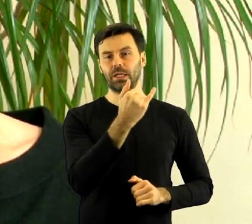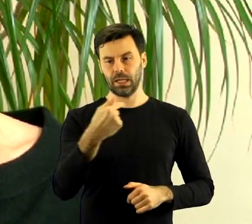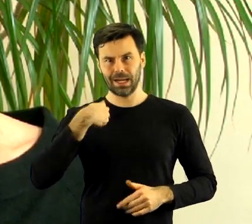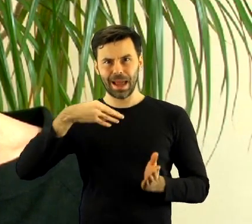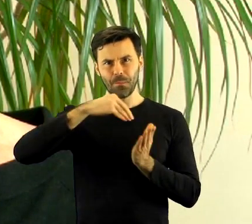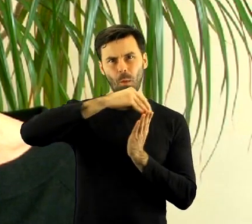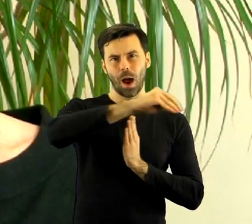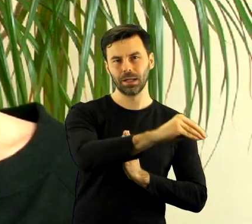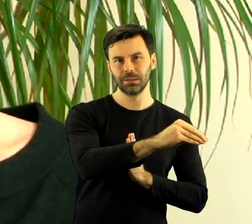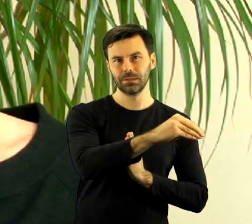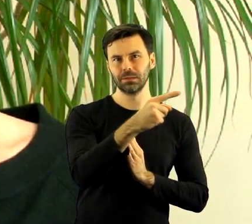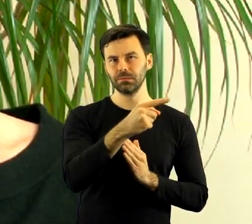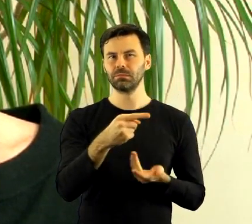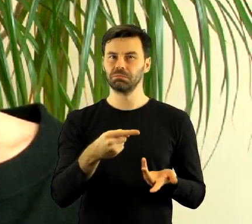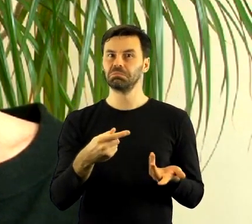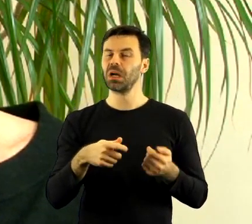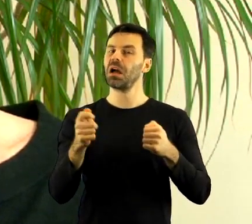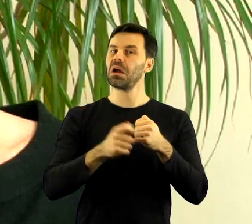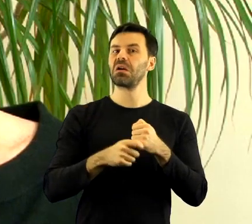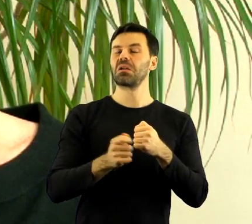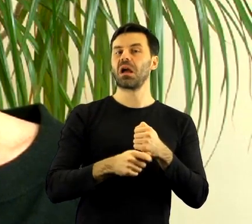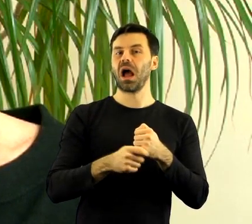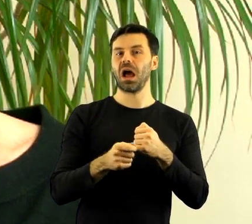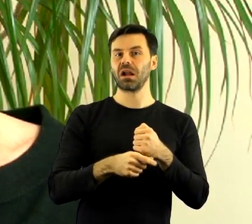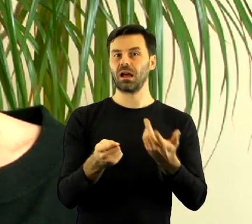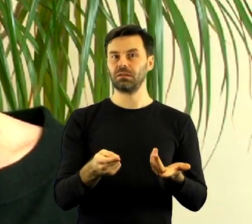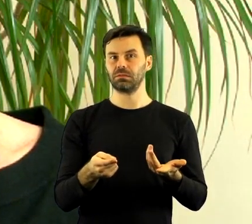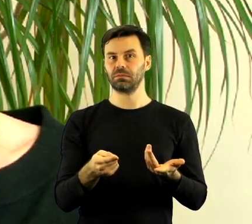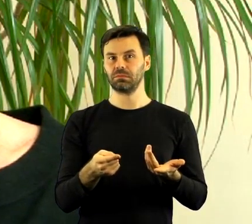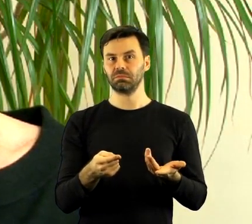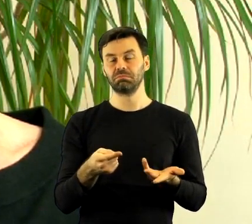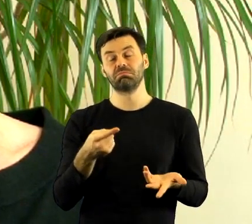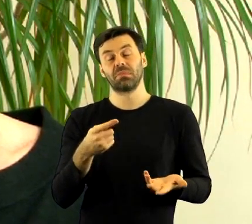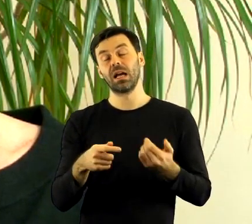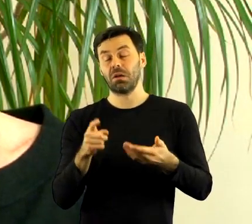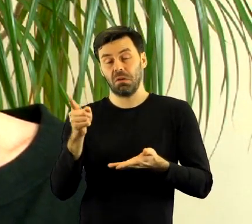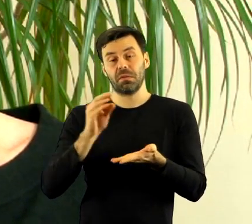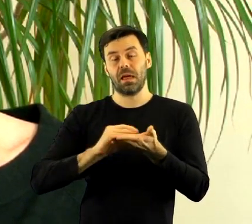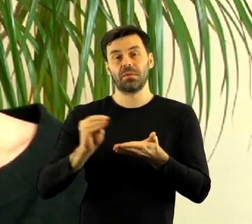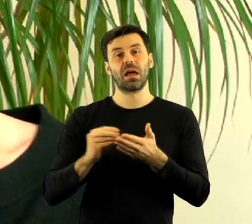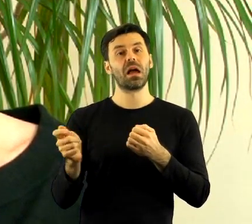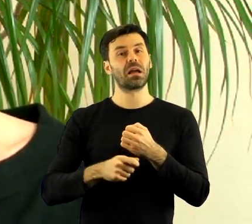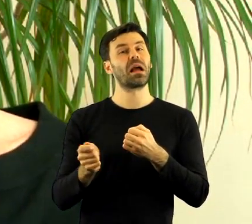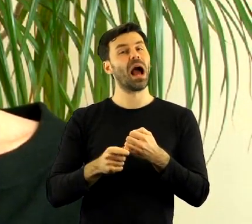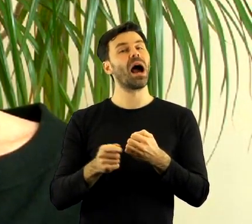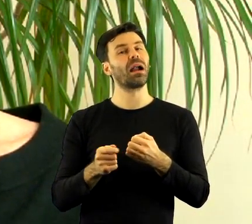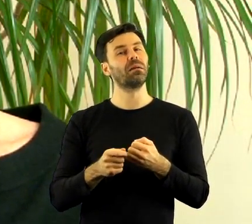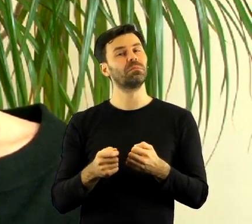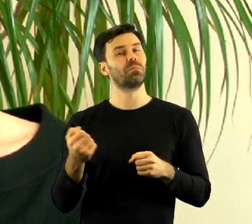wpłaciły jako karę taką prewencyjną. Oni nawet napisali, że uważają, że to jest kara wysoka, ale nie dość dotkliwa.